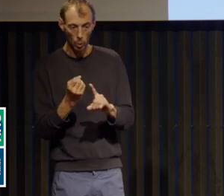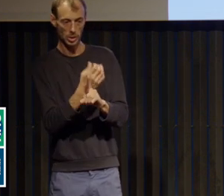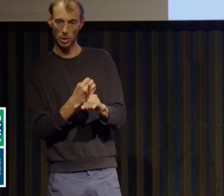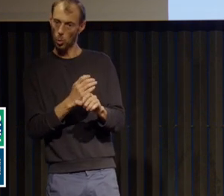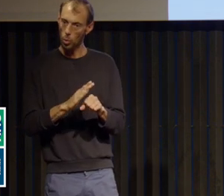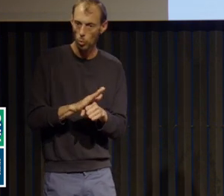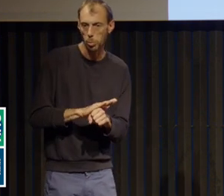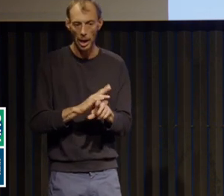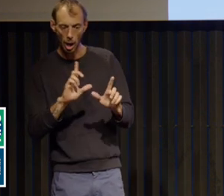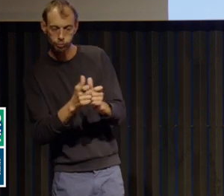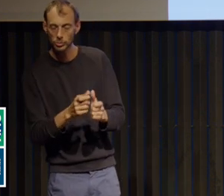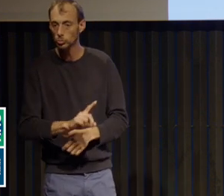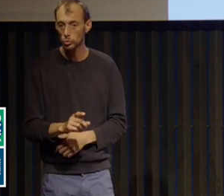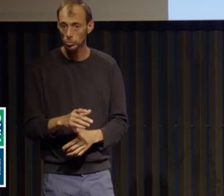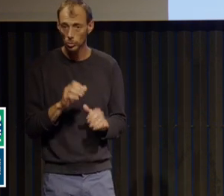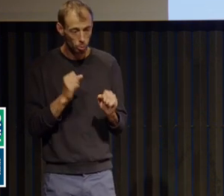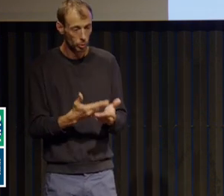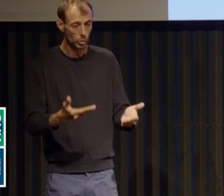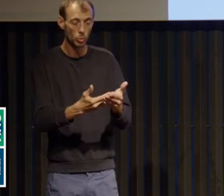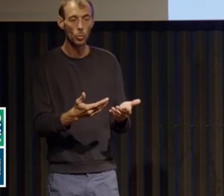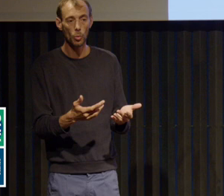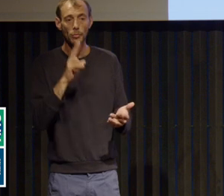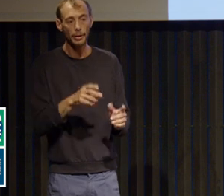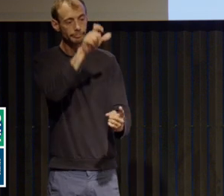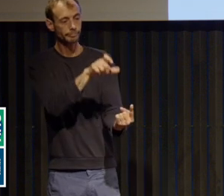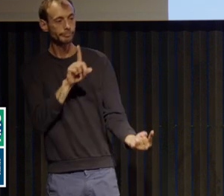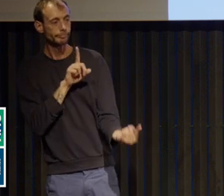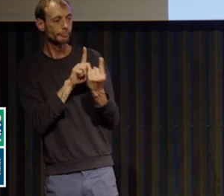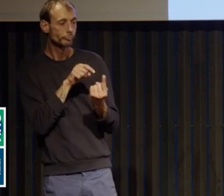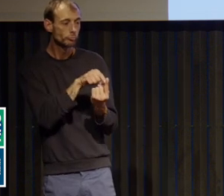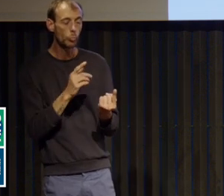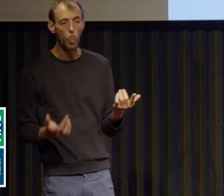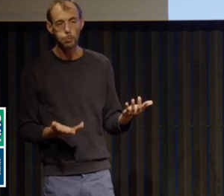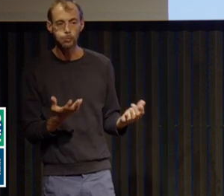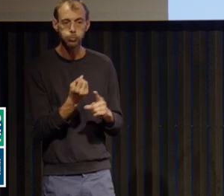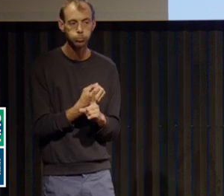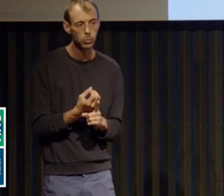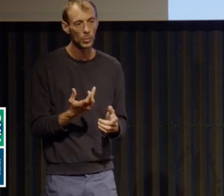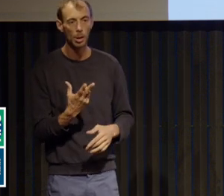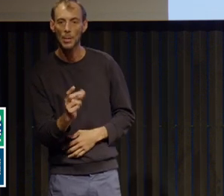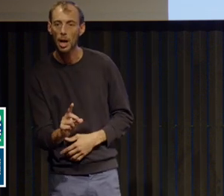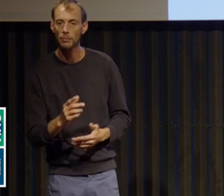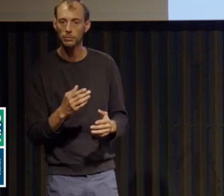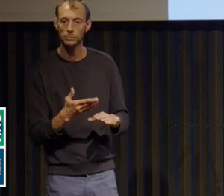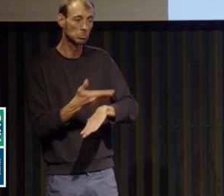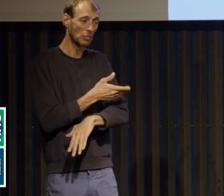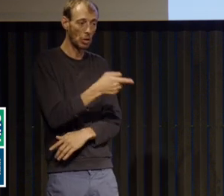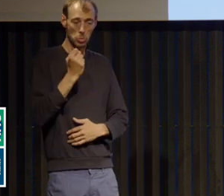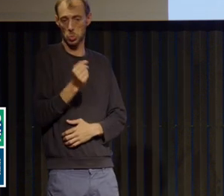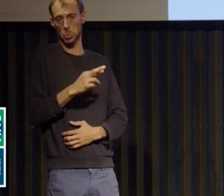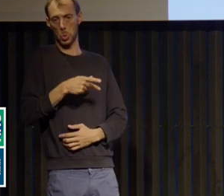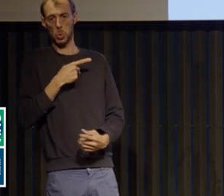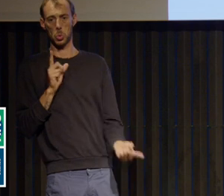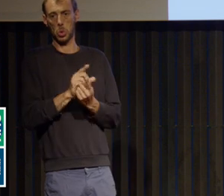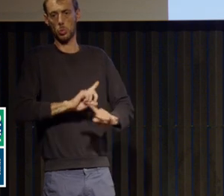finalement pas très graves ou incomplets qui autrefois ne seraient pas venus en consultation. On peut aussi avoir des formes de début qui